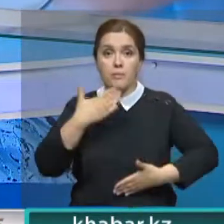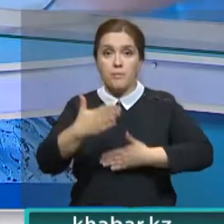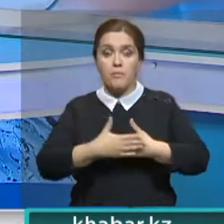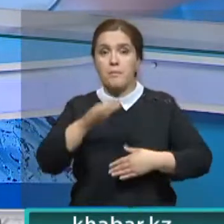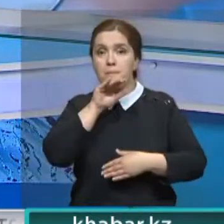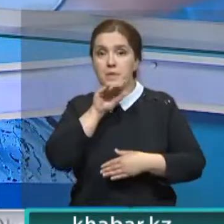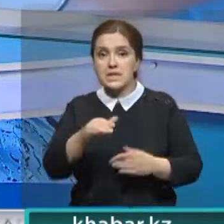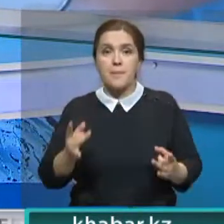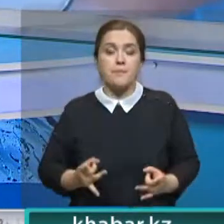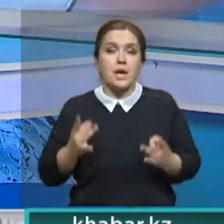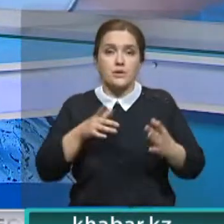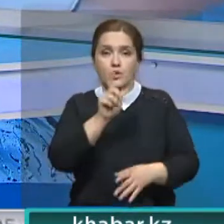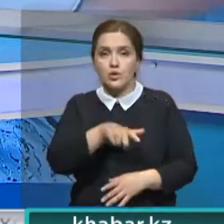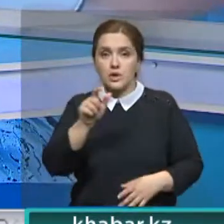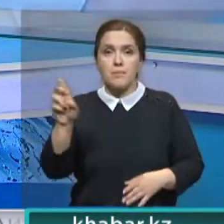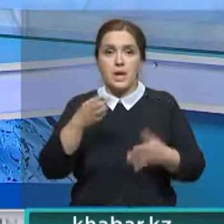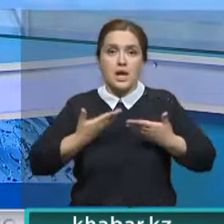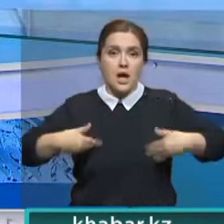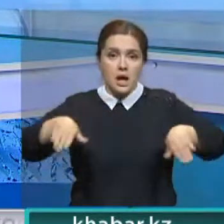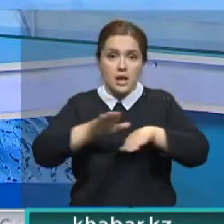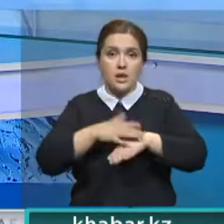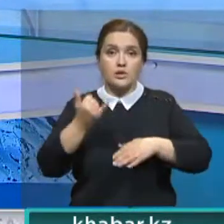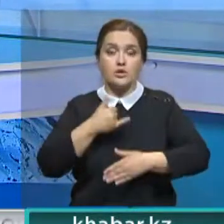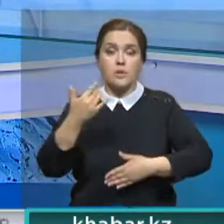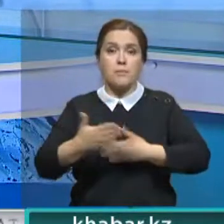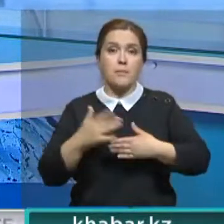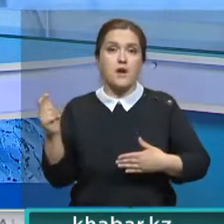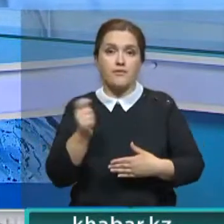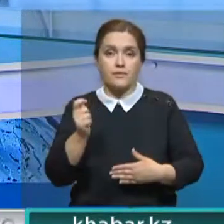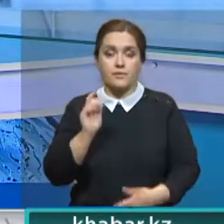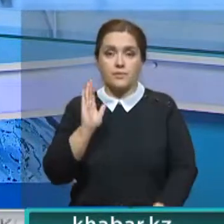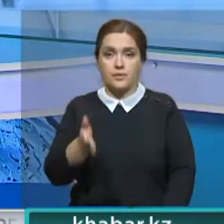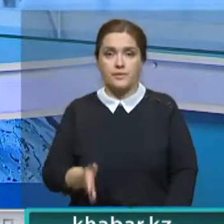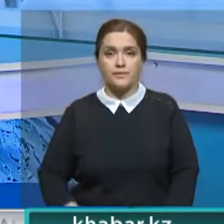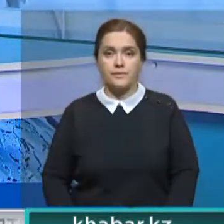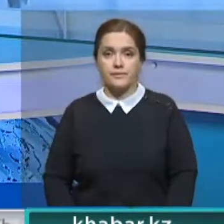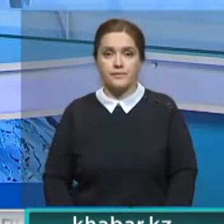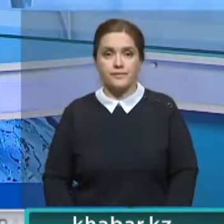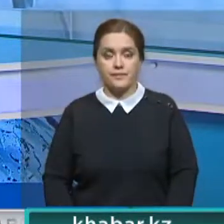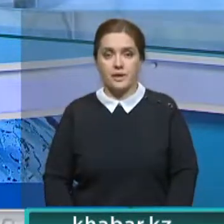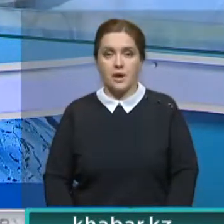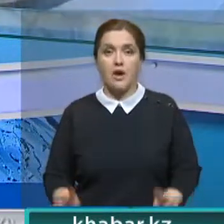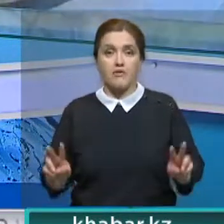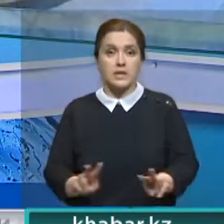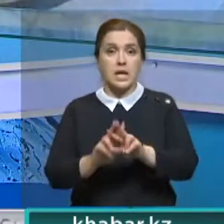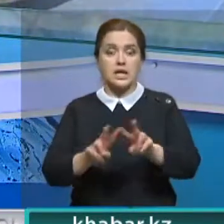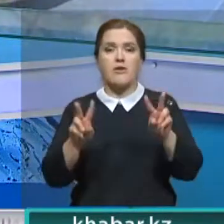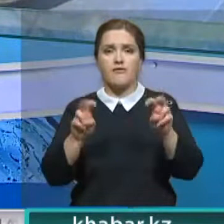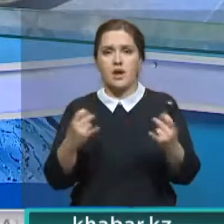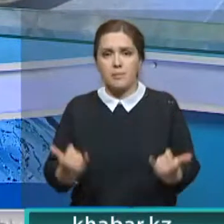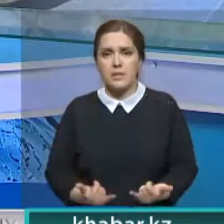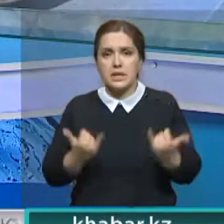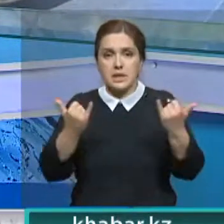в канун профессионального праздника людей в белых халатах, который отмечается в предстоящее воскресенье. Ну а в столице в знак